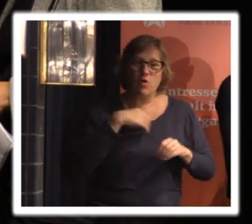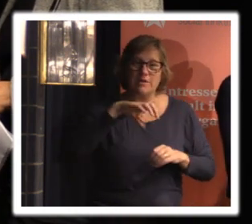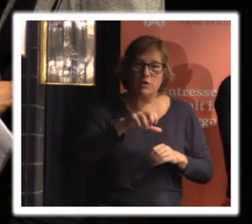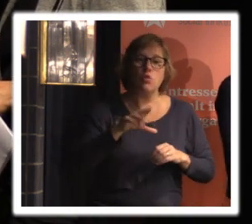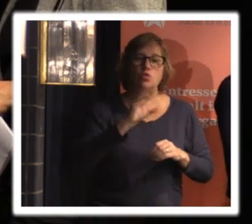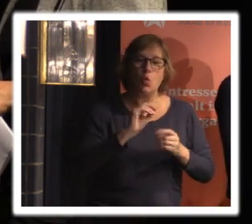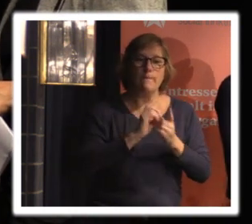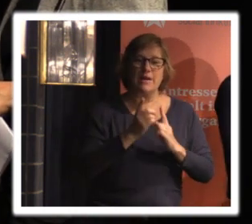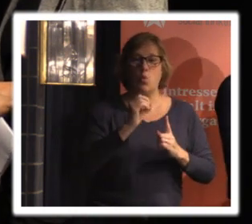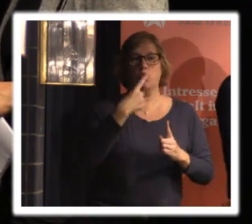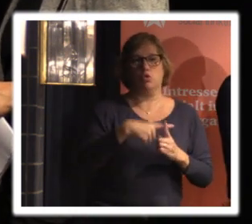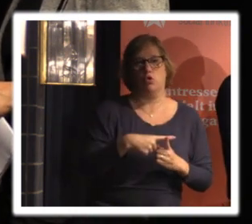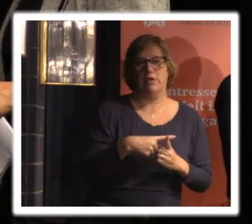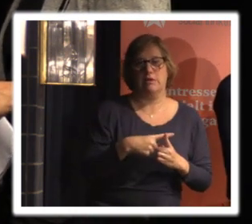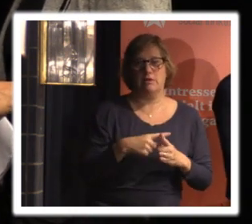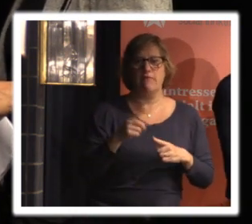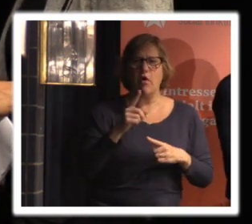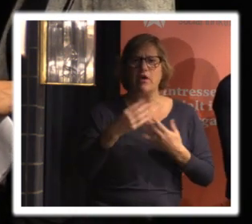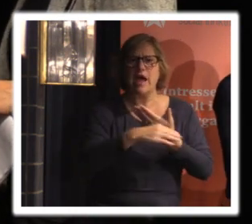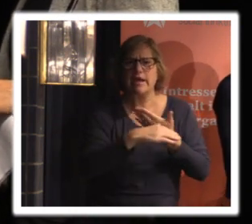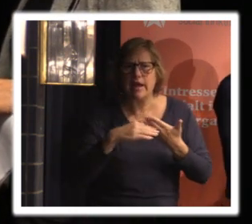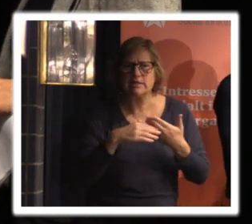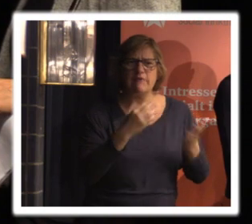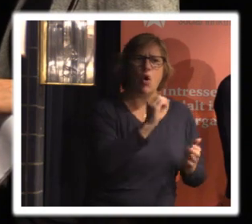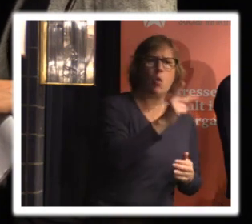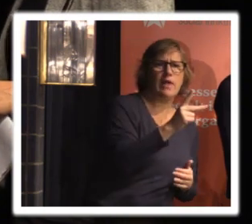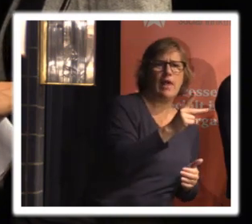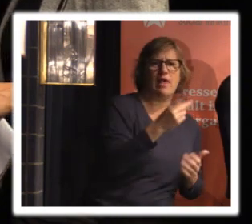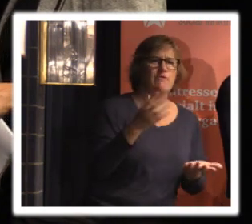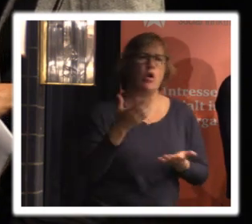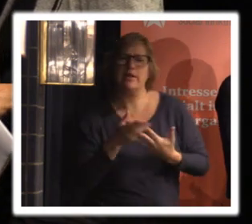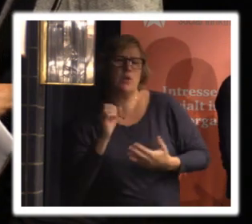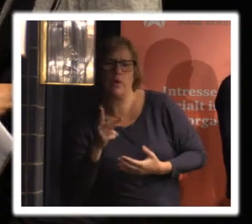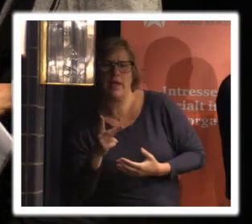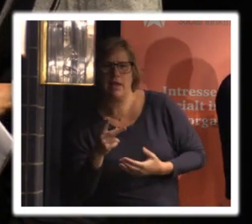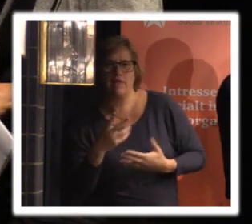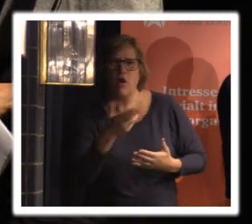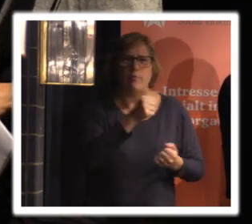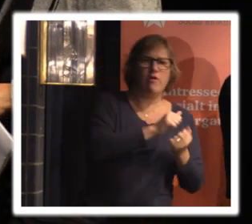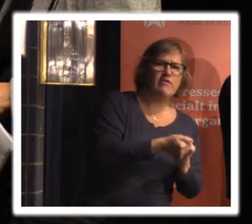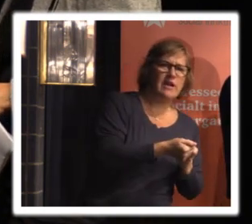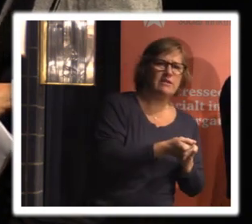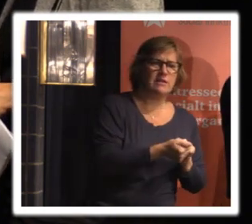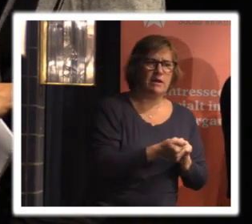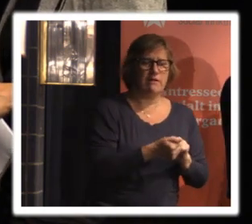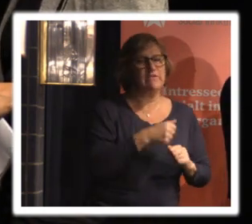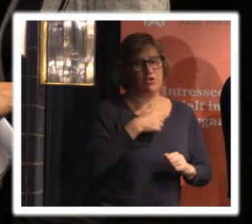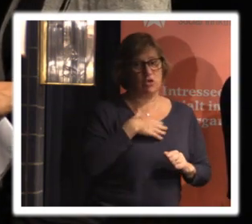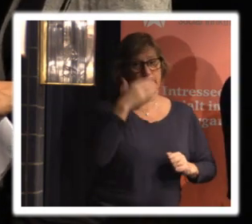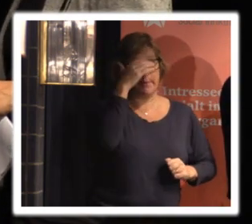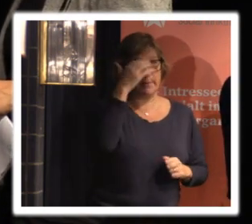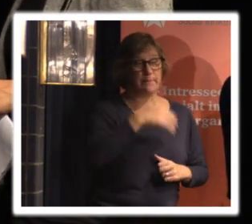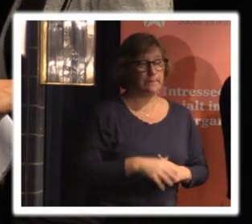där gränserna går vad som är okej och inte och vad som skulle behöva förändras om något nu skulle behöva förändrat ja det tycker vi är